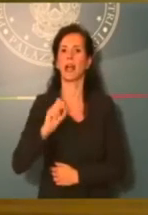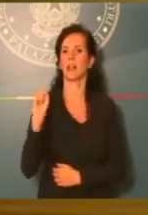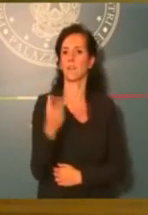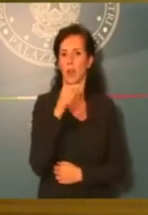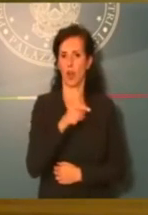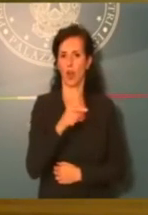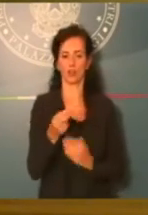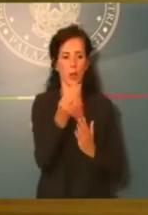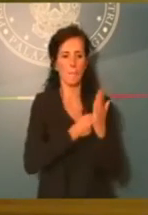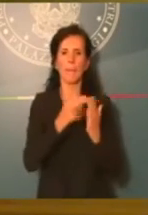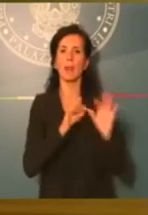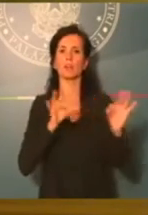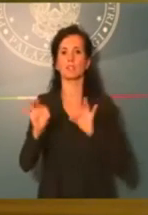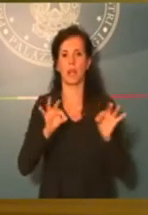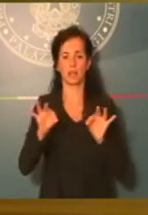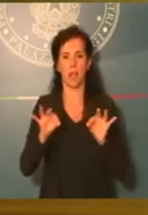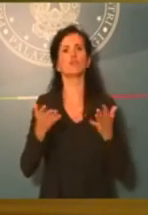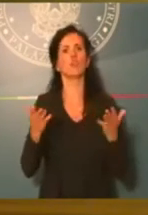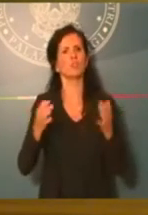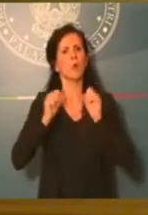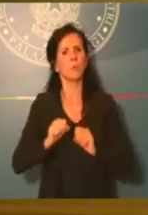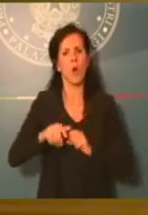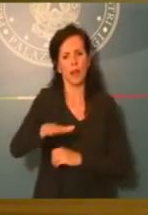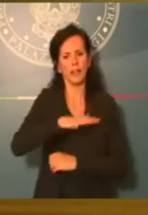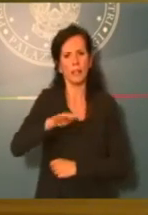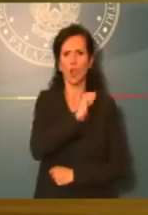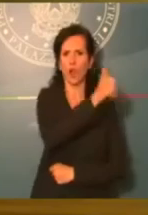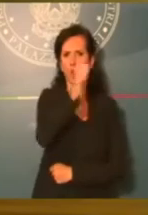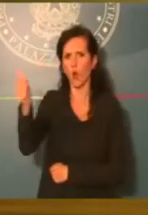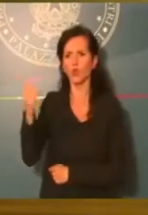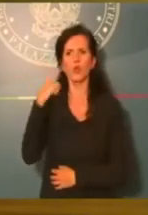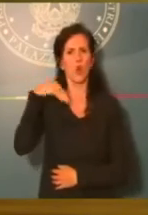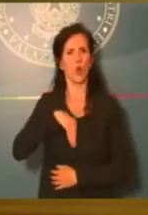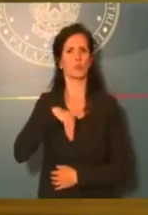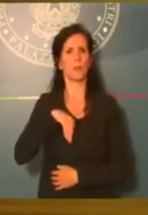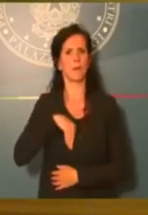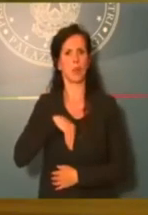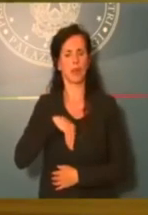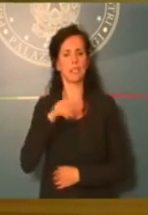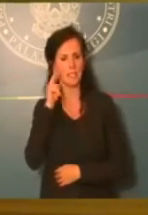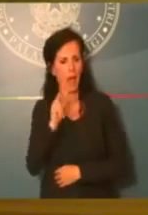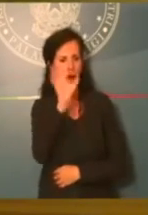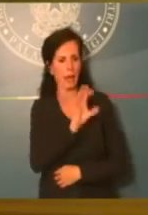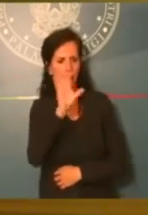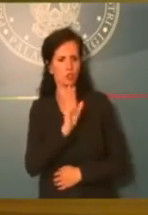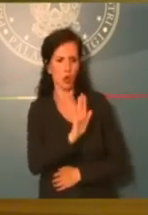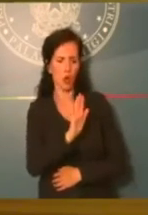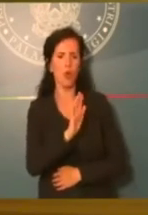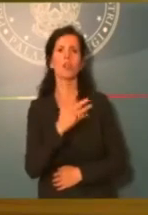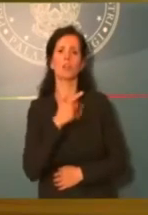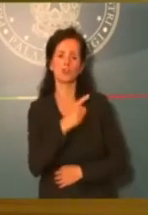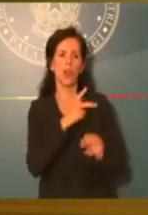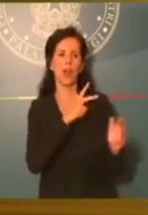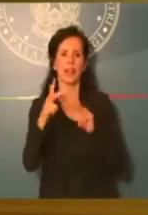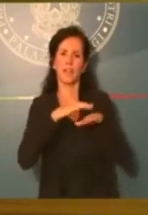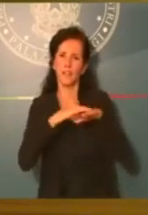infrastrutture italiane, in modo tale che ogni territorio sia consapevole del fatto che le infrastrutture che